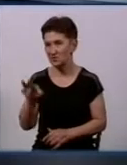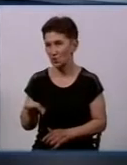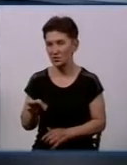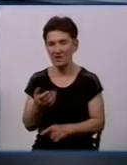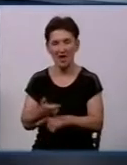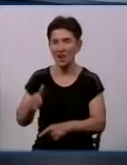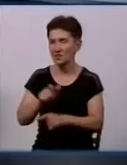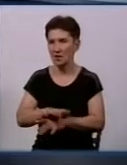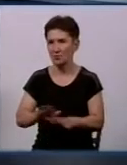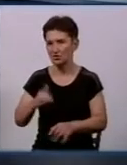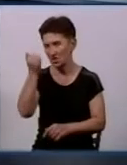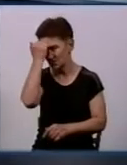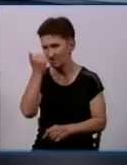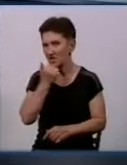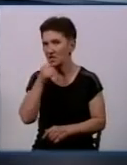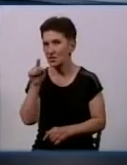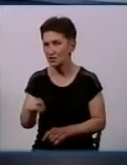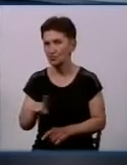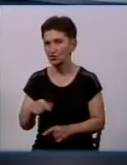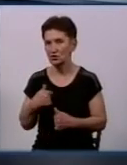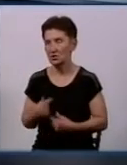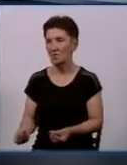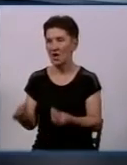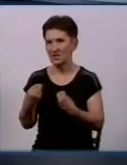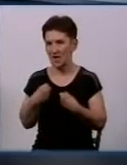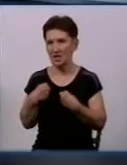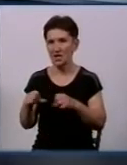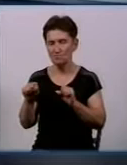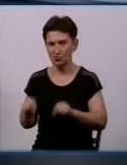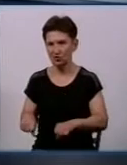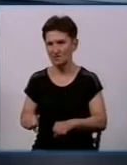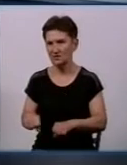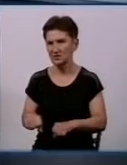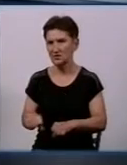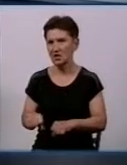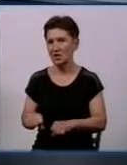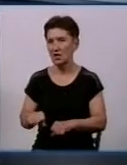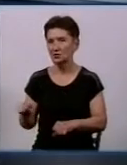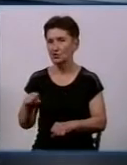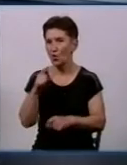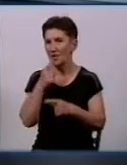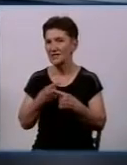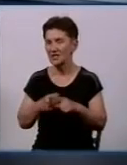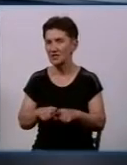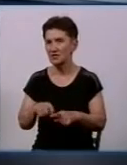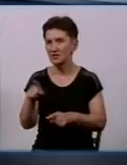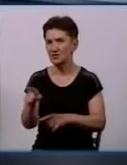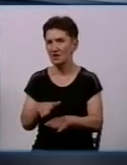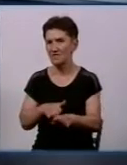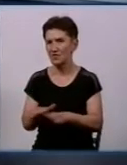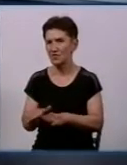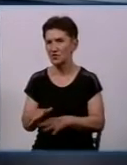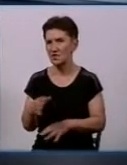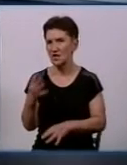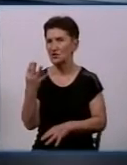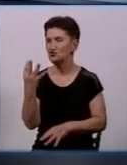можливість завдяки тому, що нам дали вже нову техніку, яка вже вивозить дещо більше води. Вона вивозить 4 тони зараз